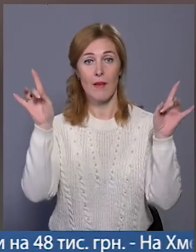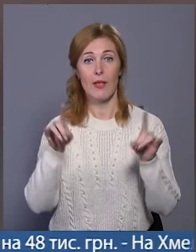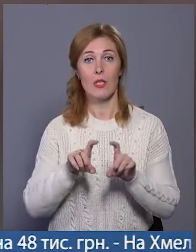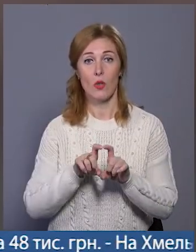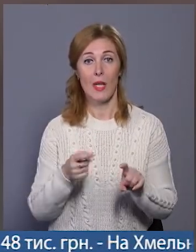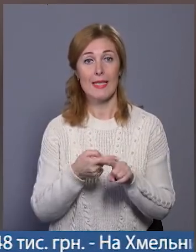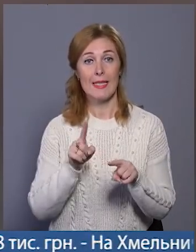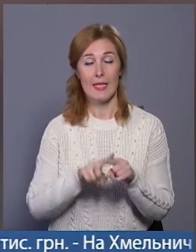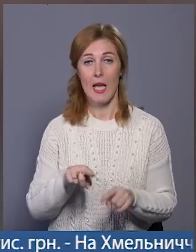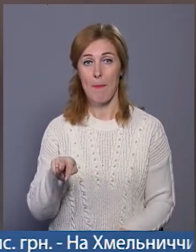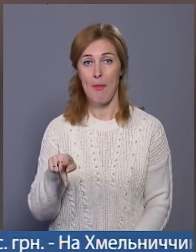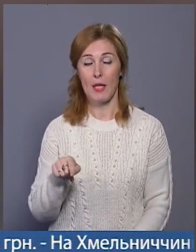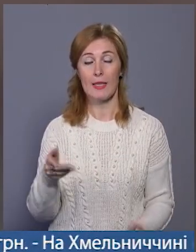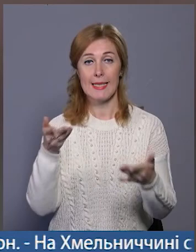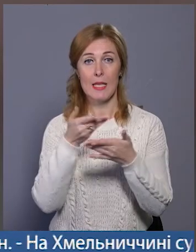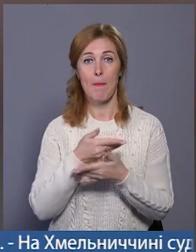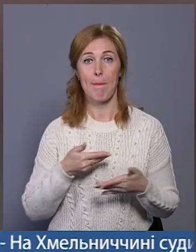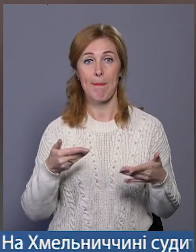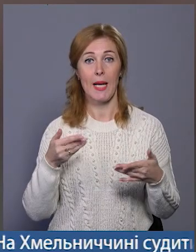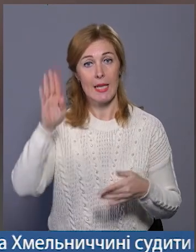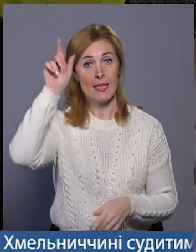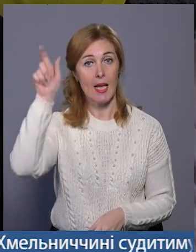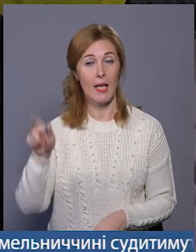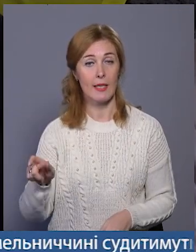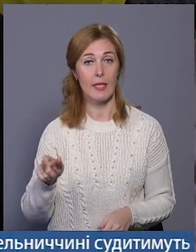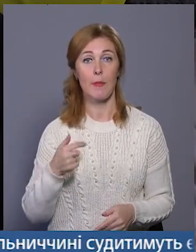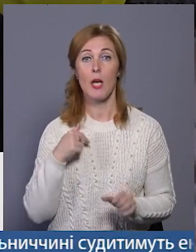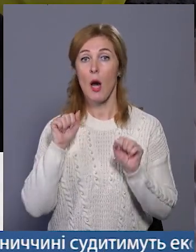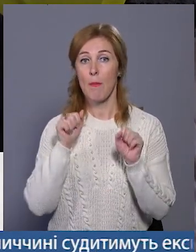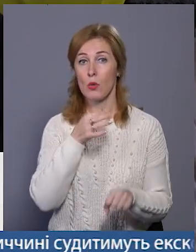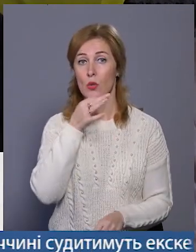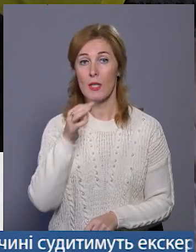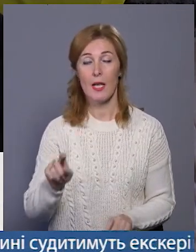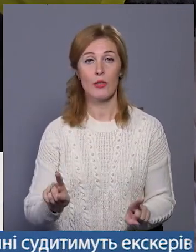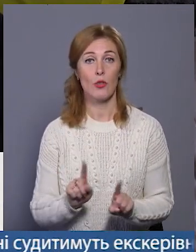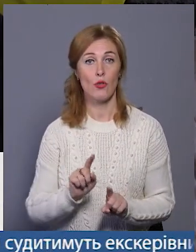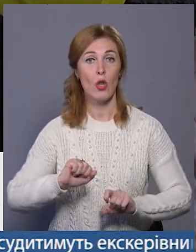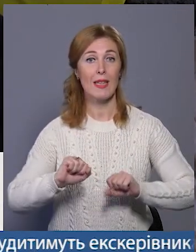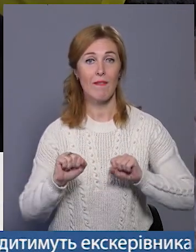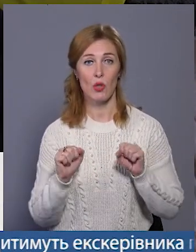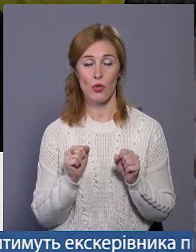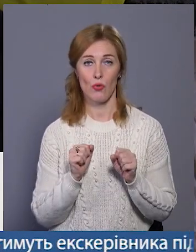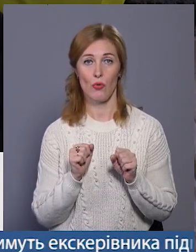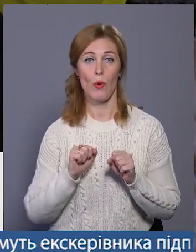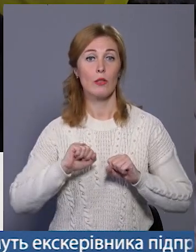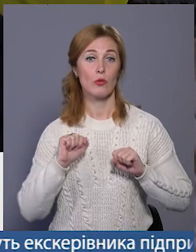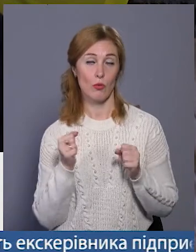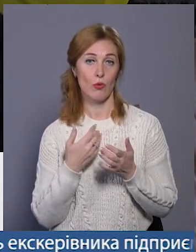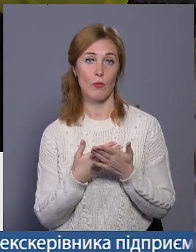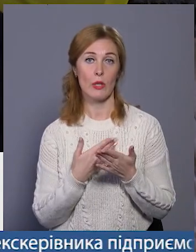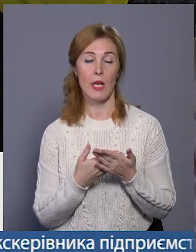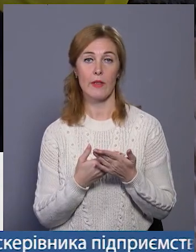уже цієї п'ятниці. Ми з Андрієм, ну я можу сказати, що товаришуємо, дружимо навіть,